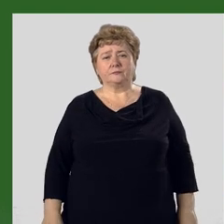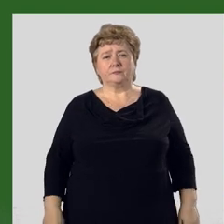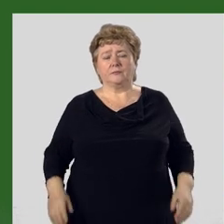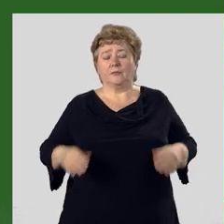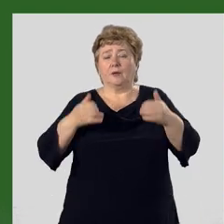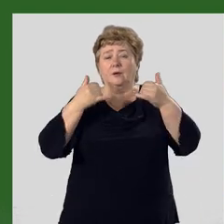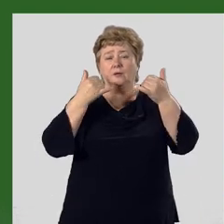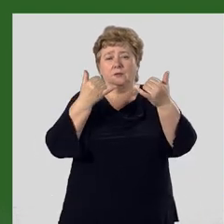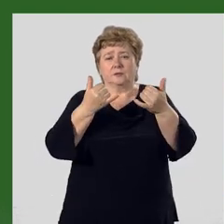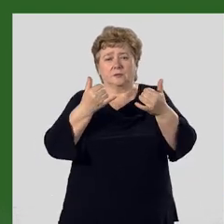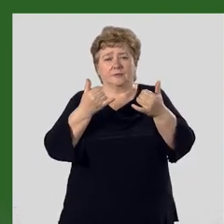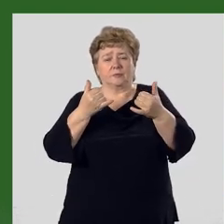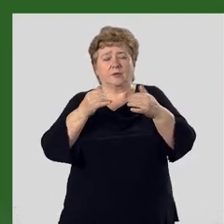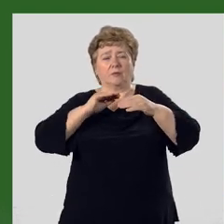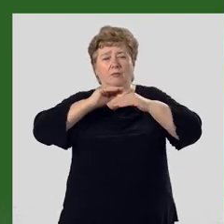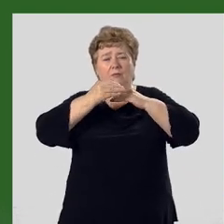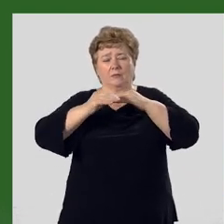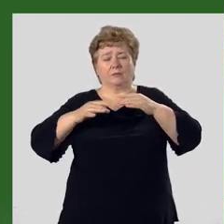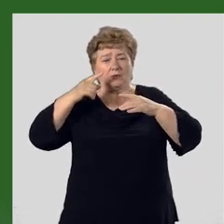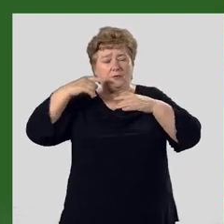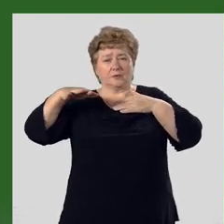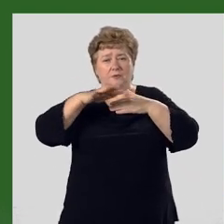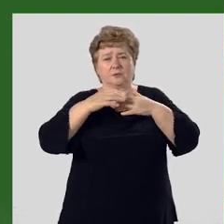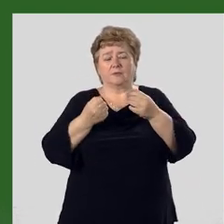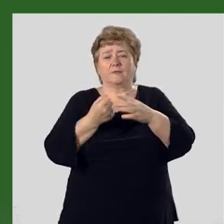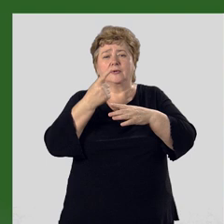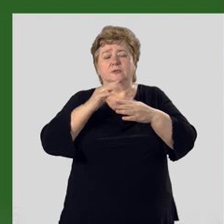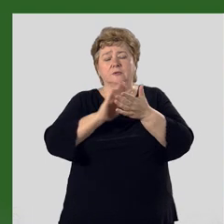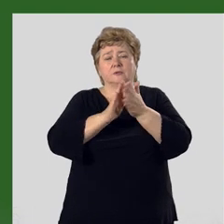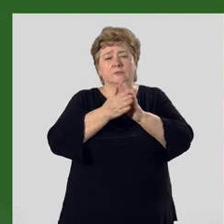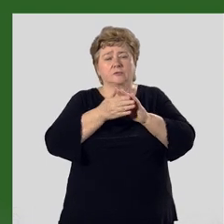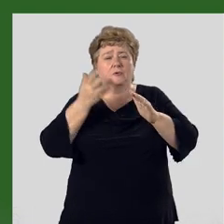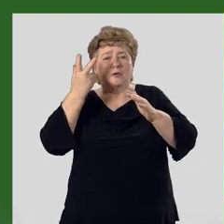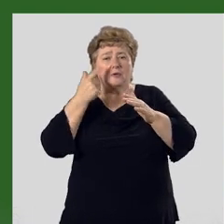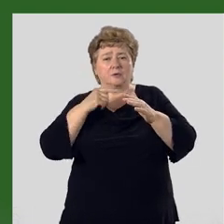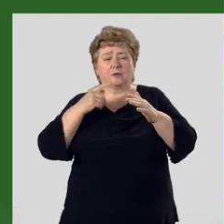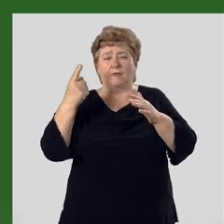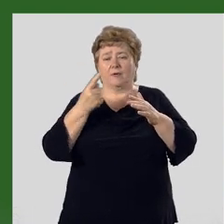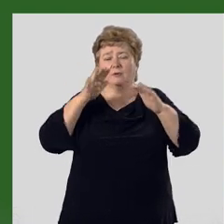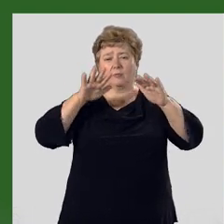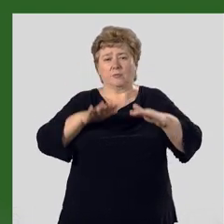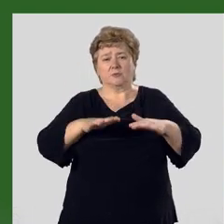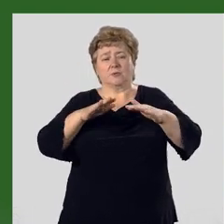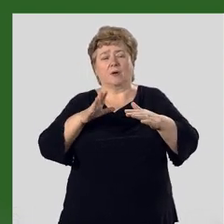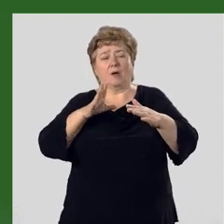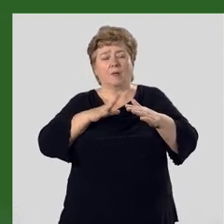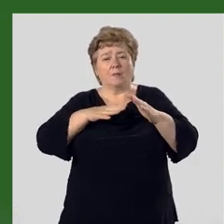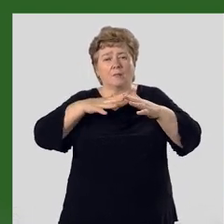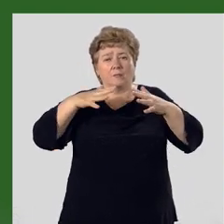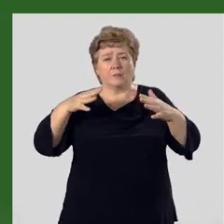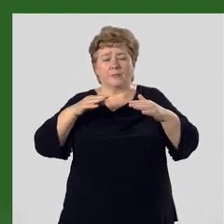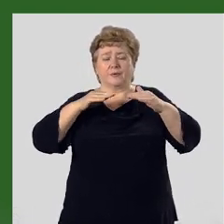Современные черты рельефа Кыргызстана возникли в условиях, когда в одних местах преобладали